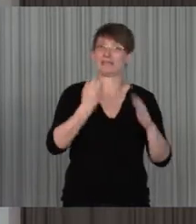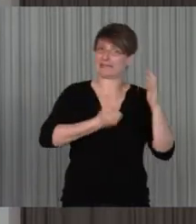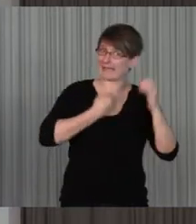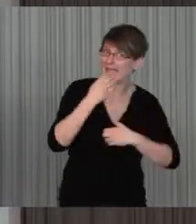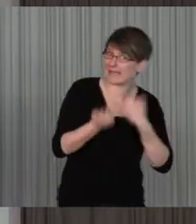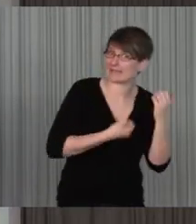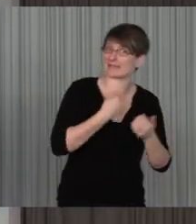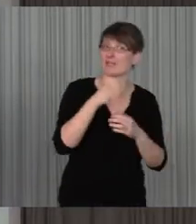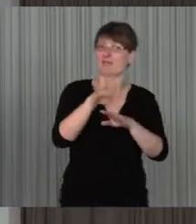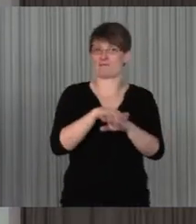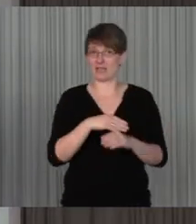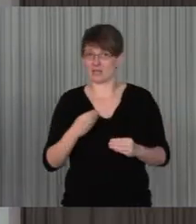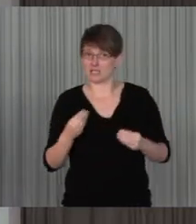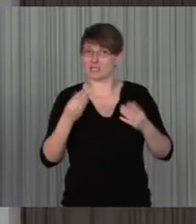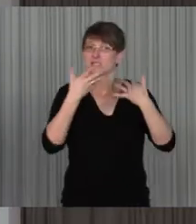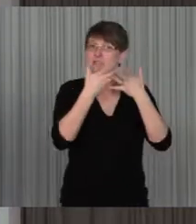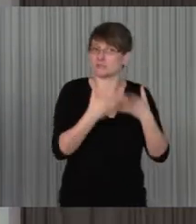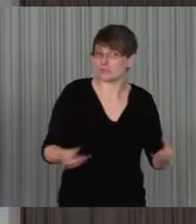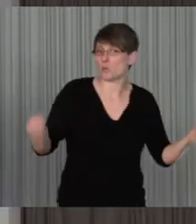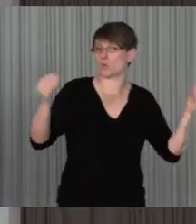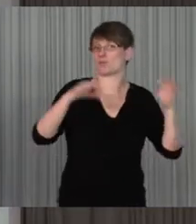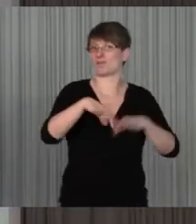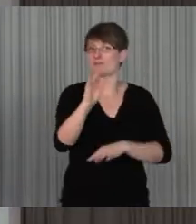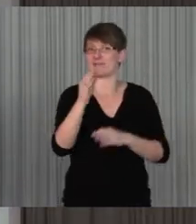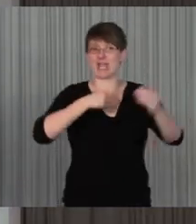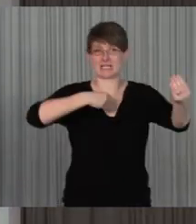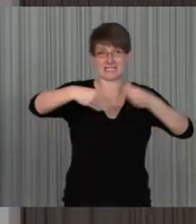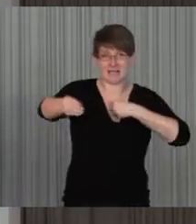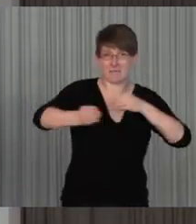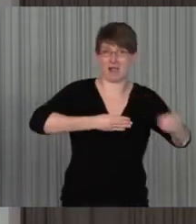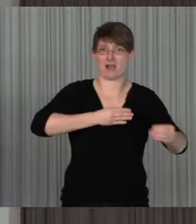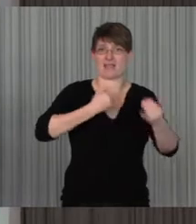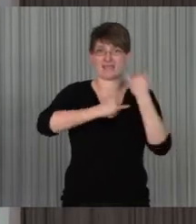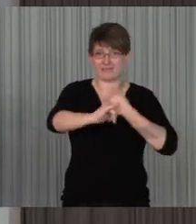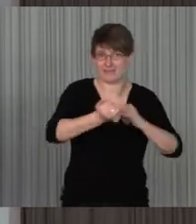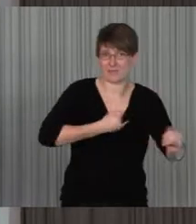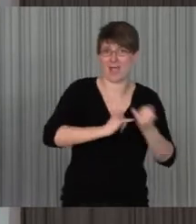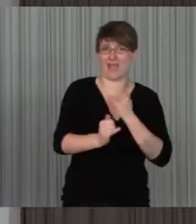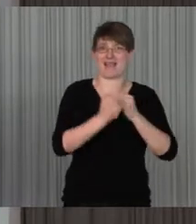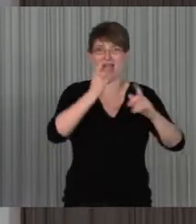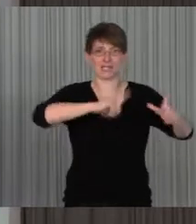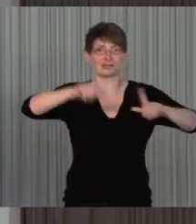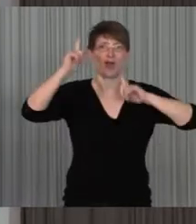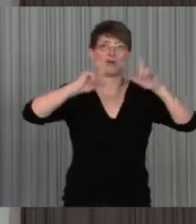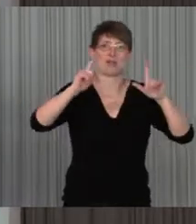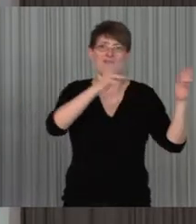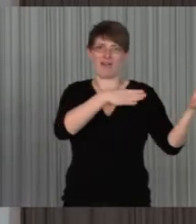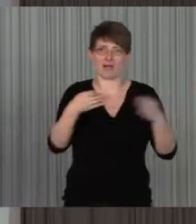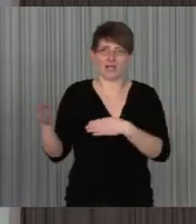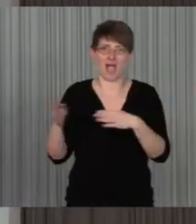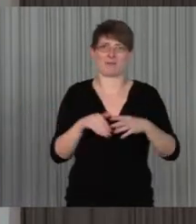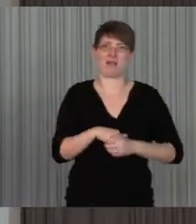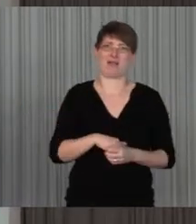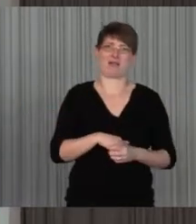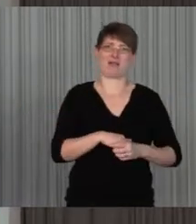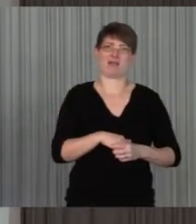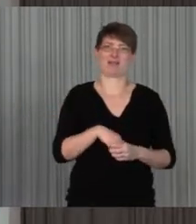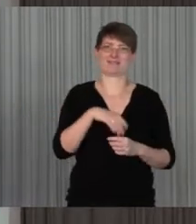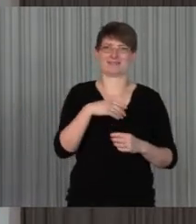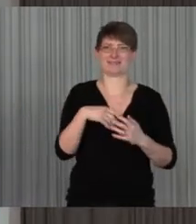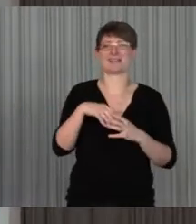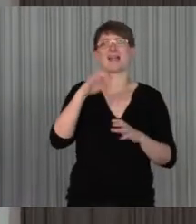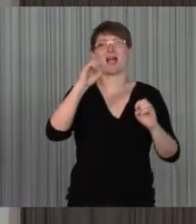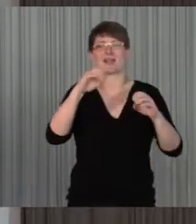kreativ sind, Lösungen, flexibel, individuell, die Methoden, anschaulich und variabel, in den